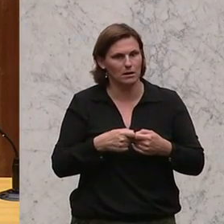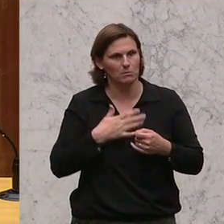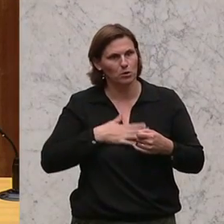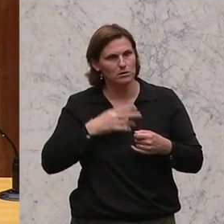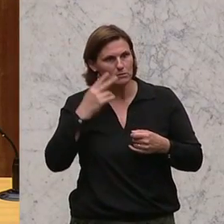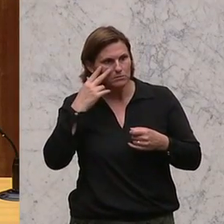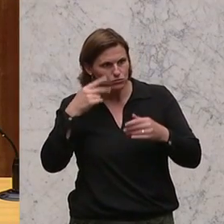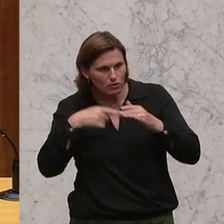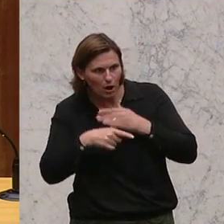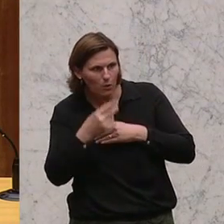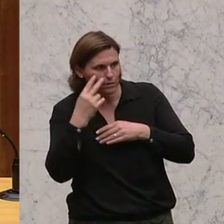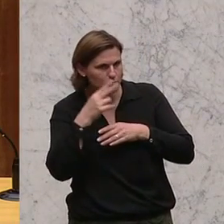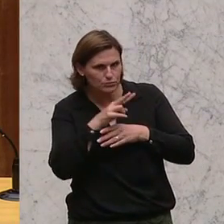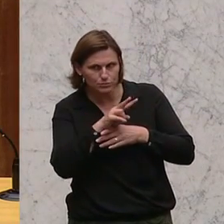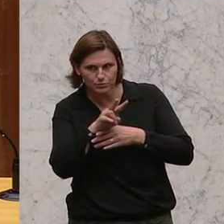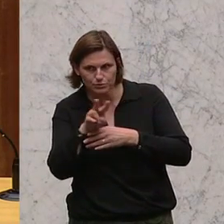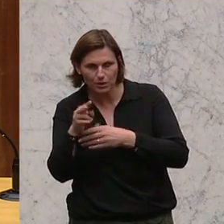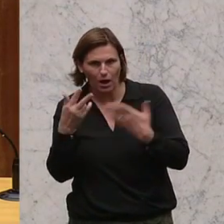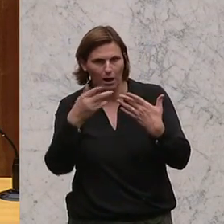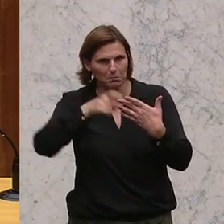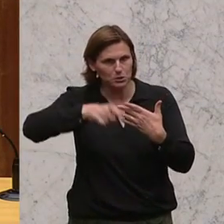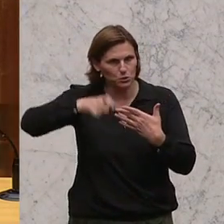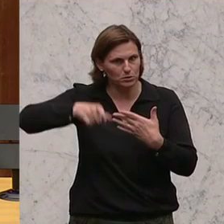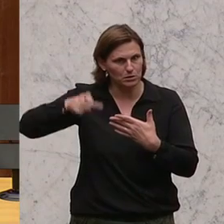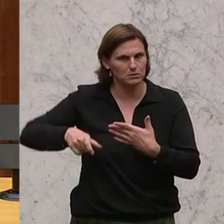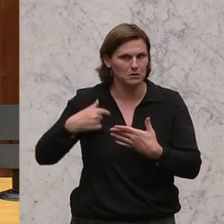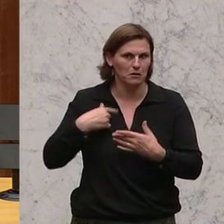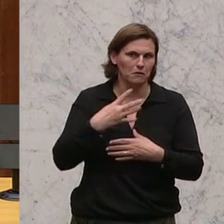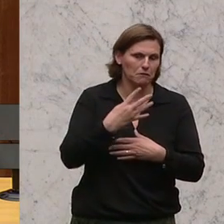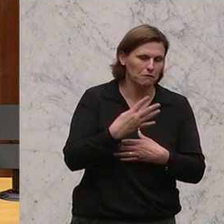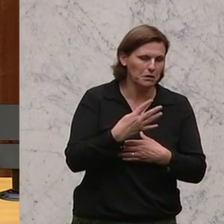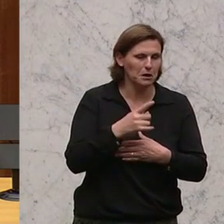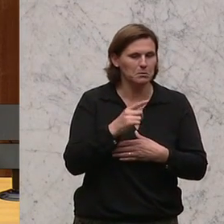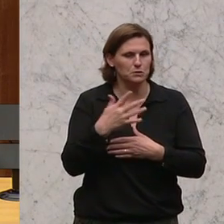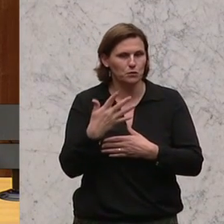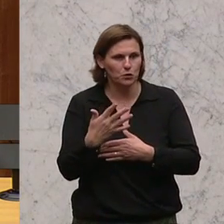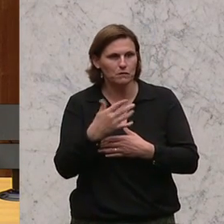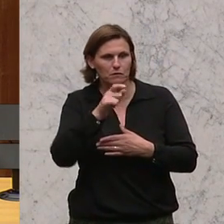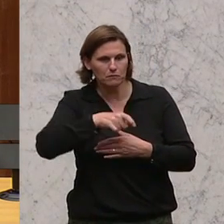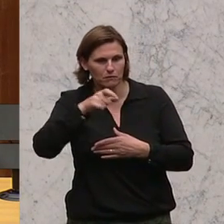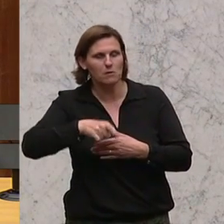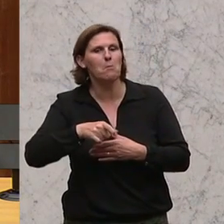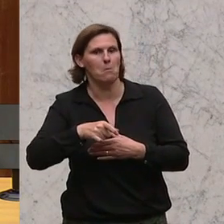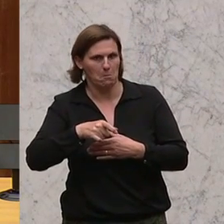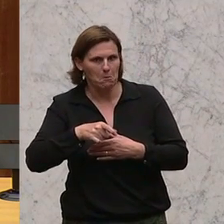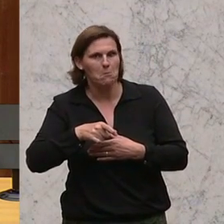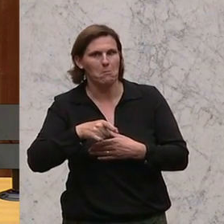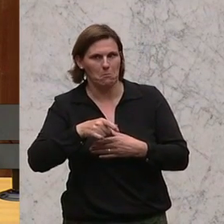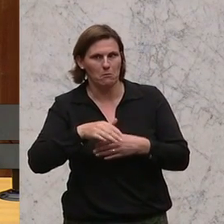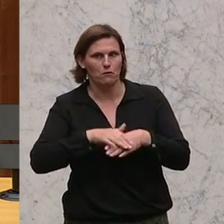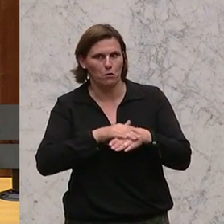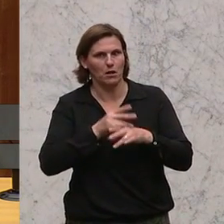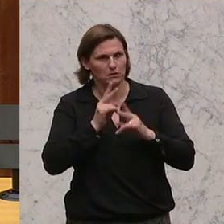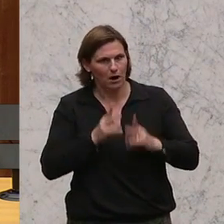Bild machen können von acht Kandidatinnen und Kandidaten. Und meiner Meinung nach waren vier bis fünf durchaus geeignet, Präsident,